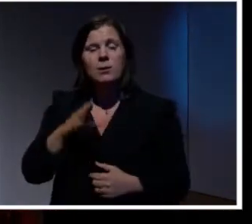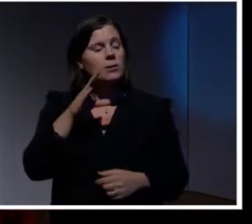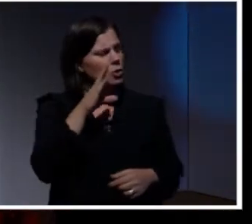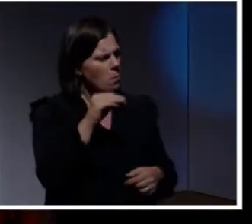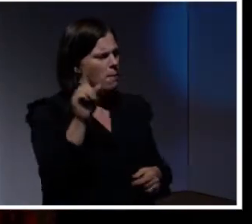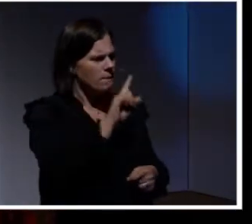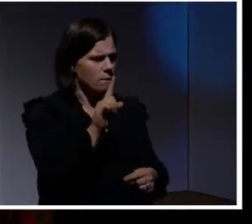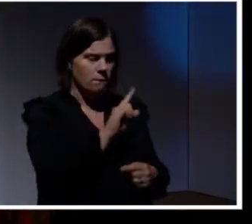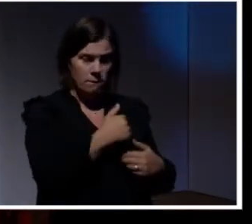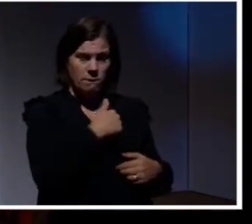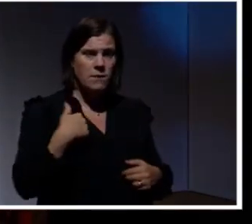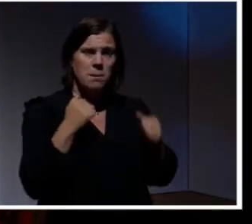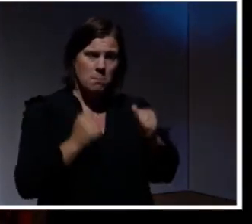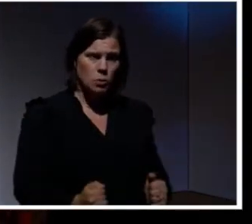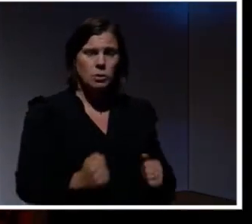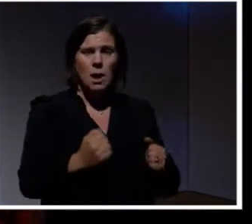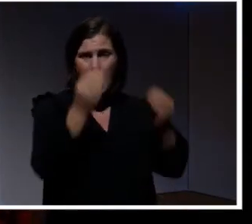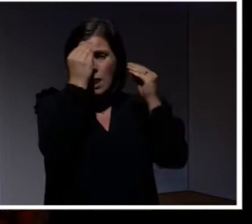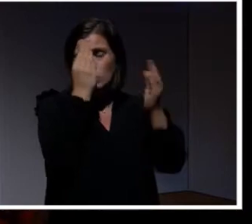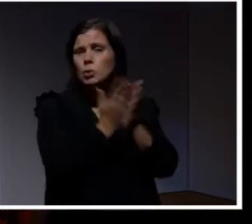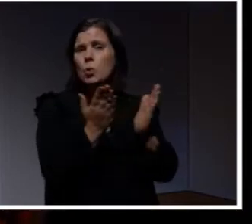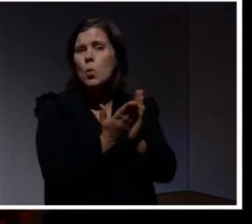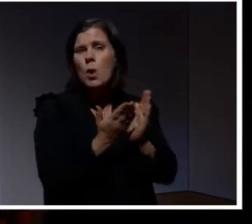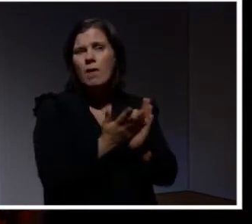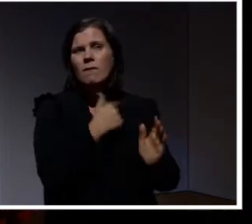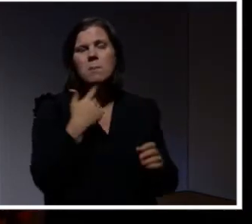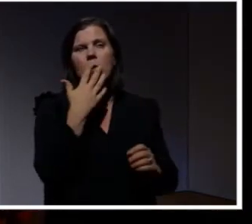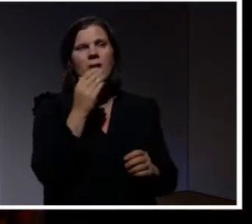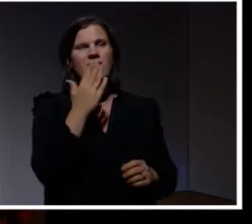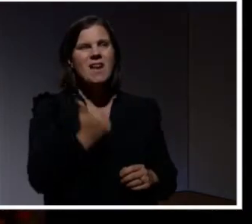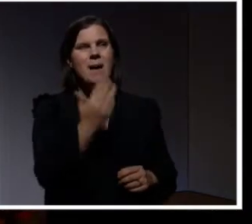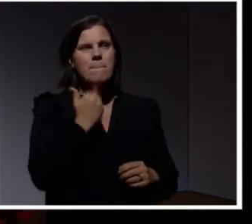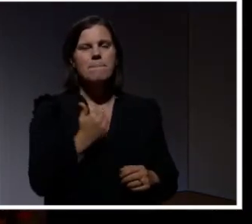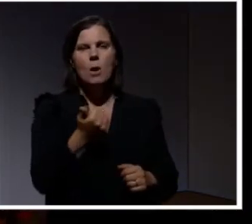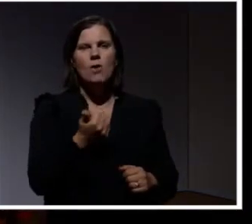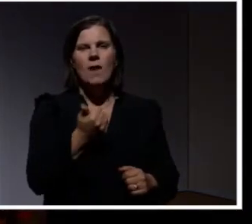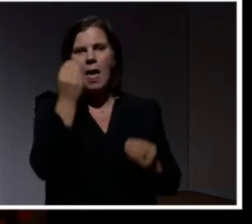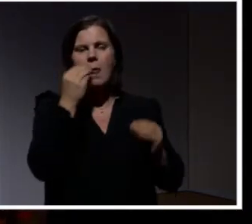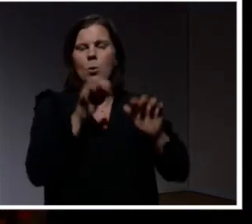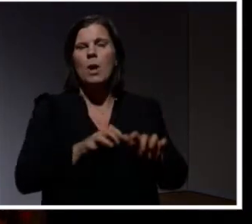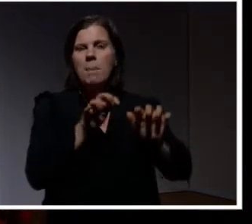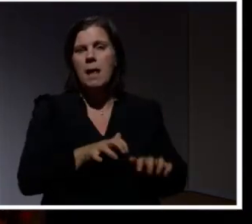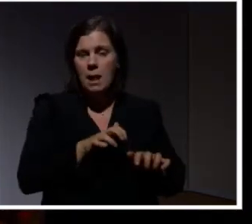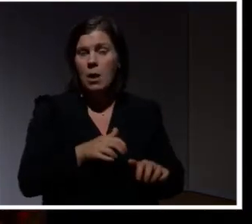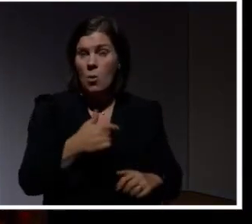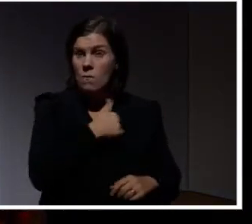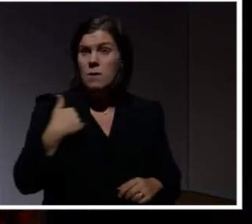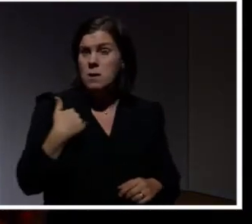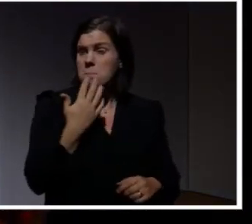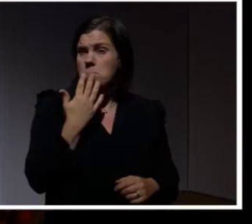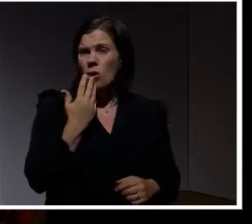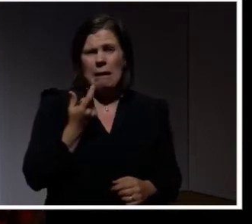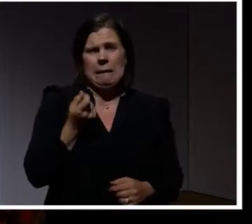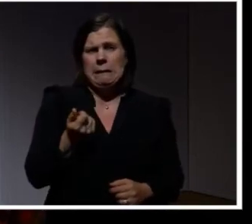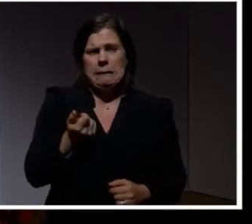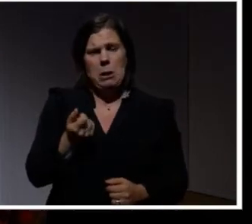Det här behöver vi ju på något sätt lära oss i skolan. Jag tycker att vi pratar ganska mycket om vem behöver lära sig programmering. Och vi pratar väldigt lite om hur fungerar